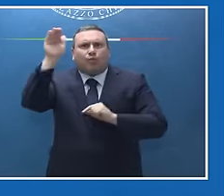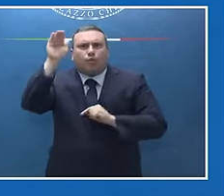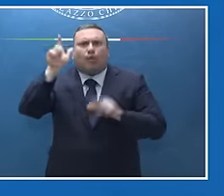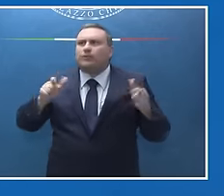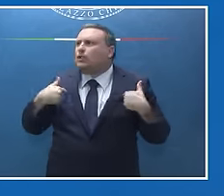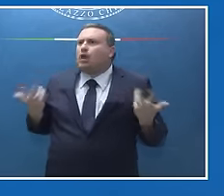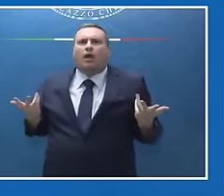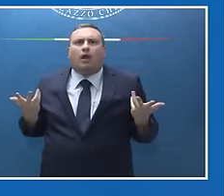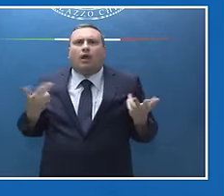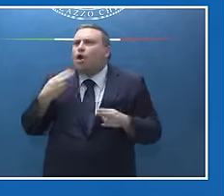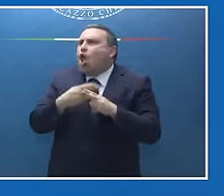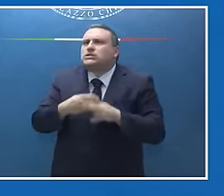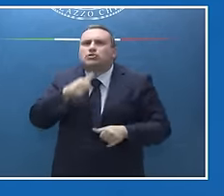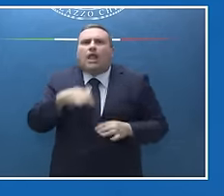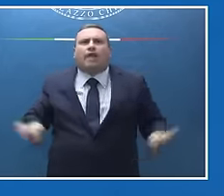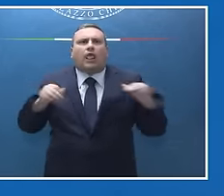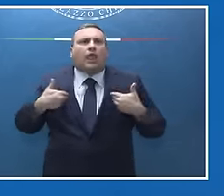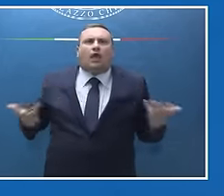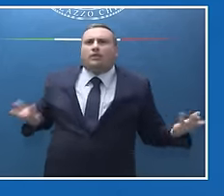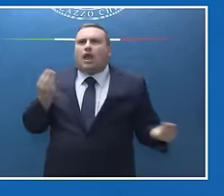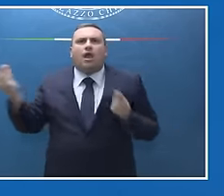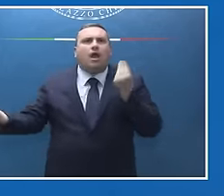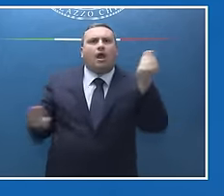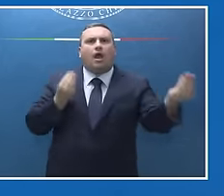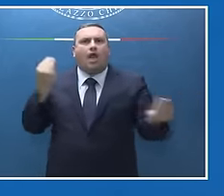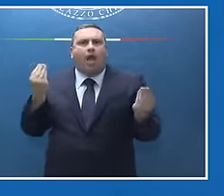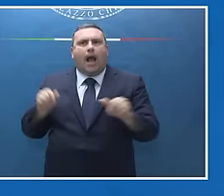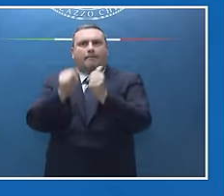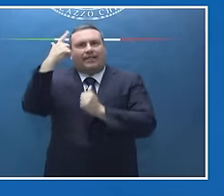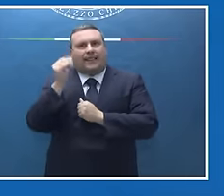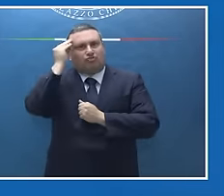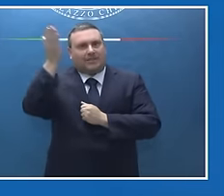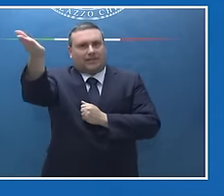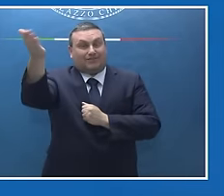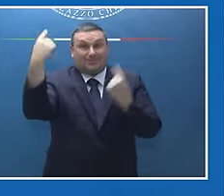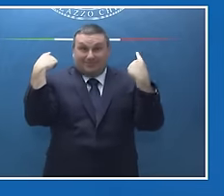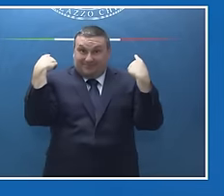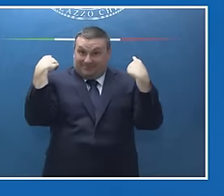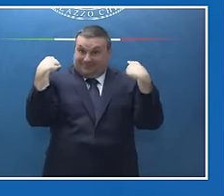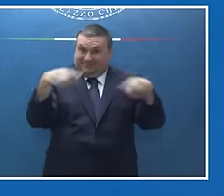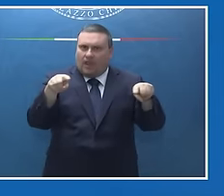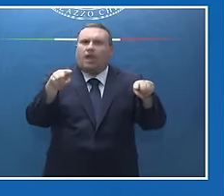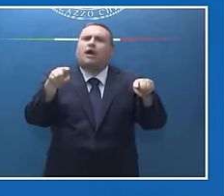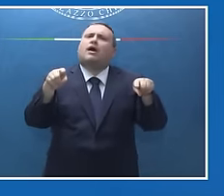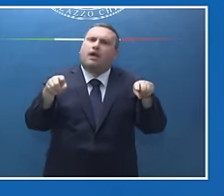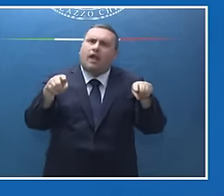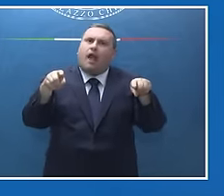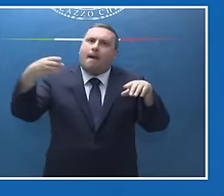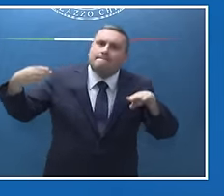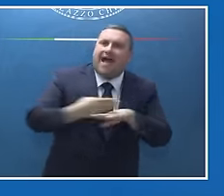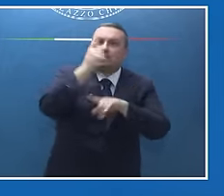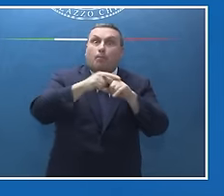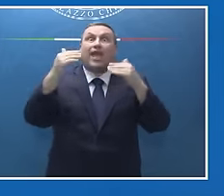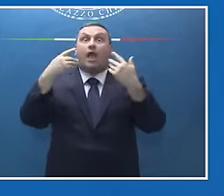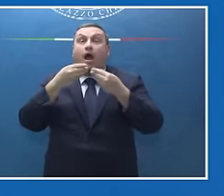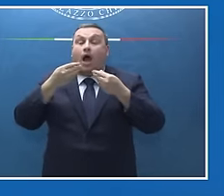e di un impatto che inevitabilmente arriva ai lavori più profilati, a tutto il mondo delle professioni ad